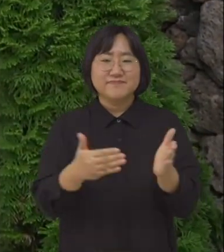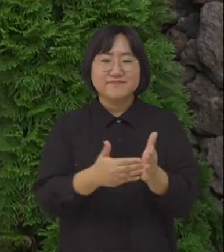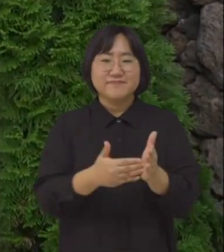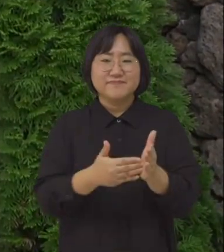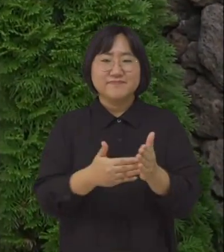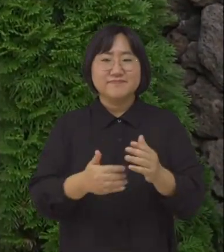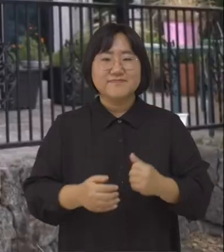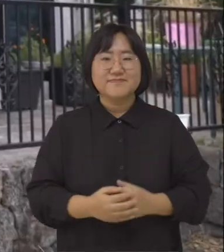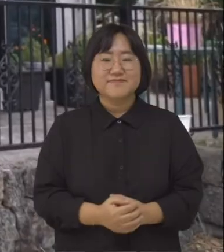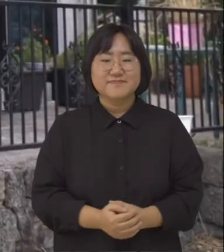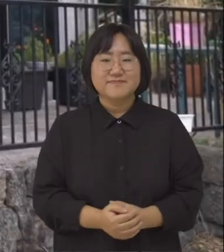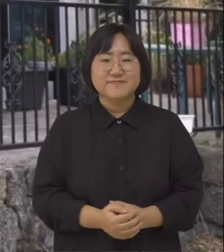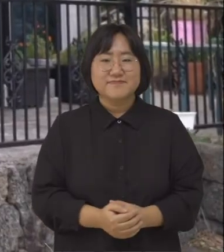전해드렸습니다. 감사합니다.